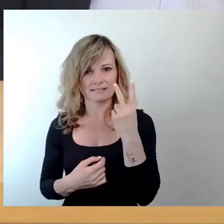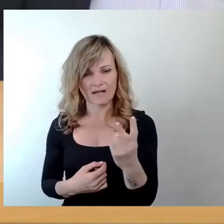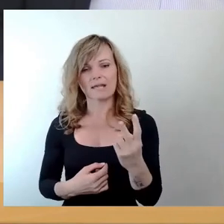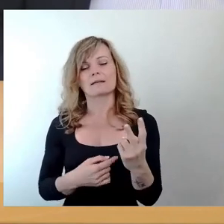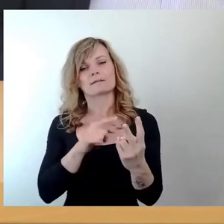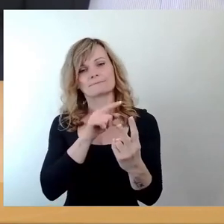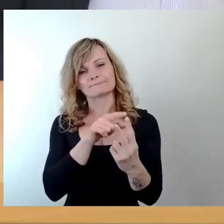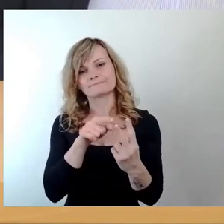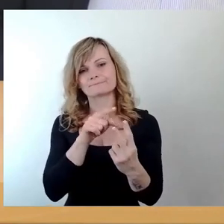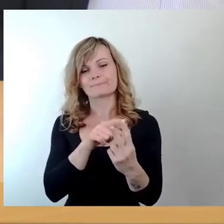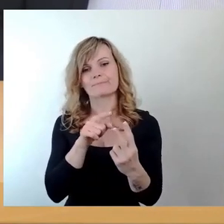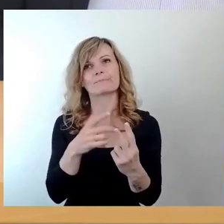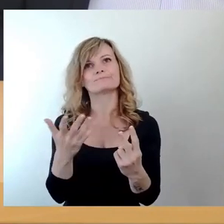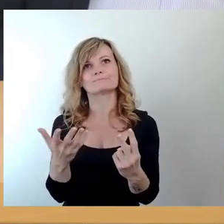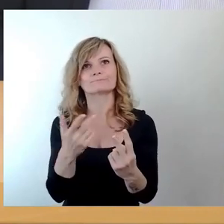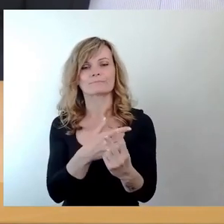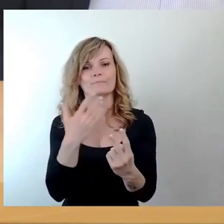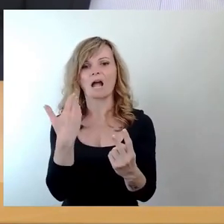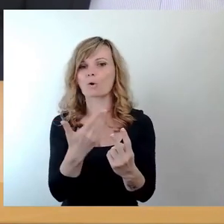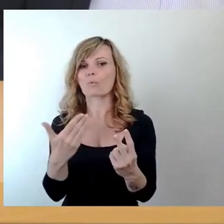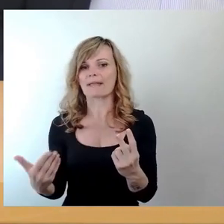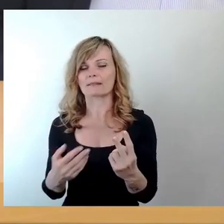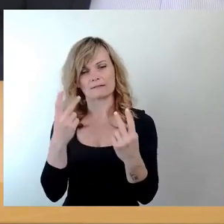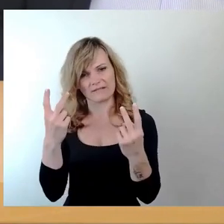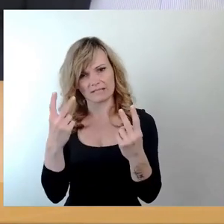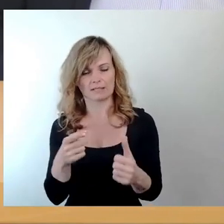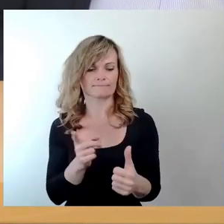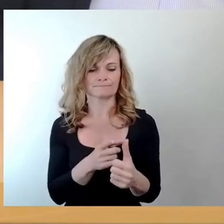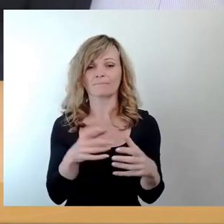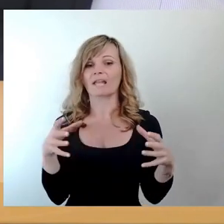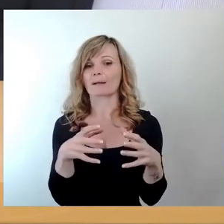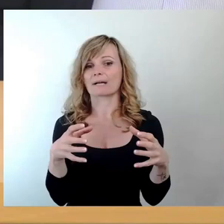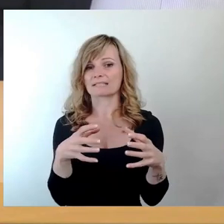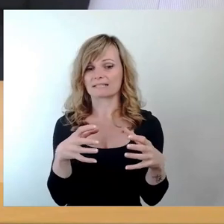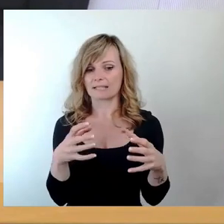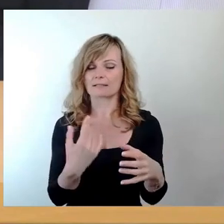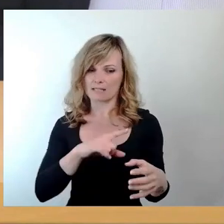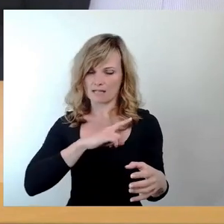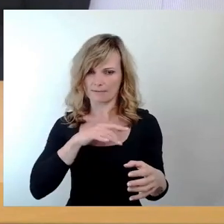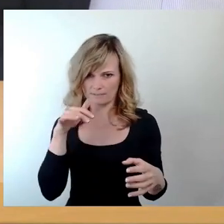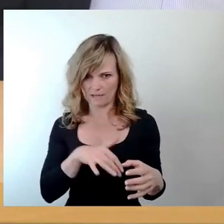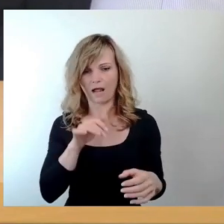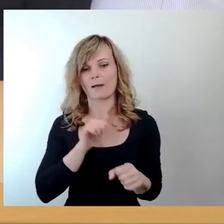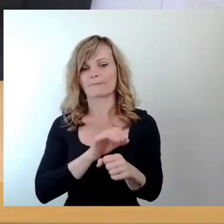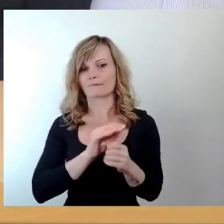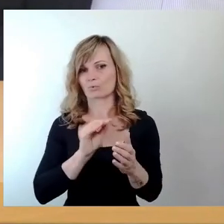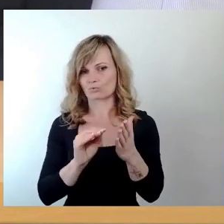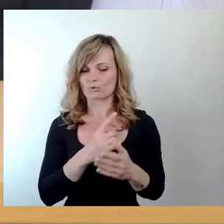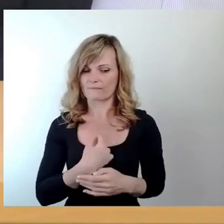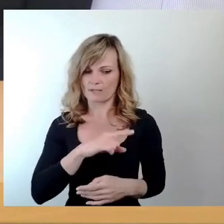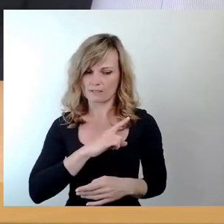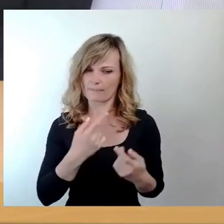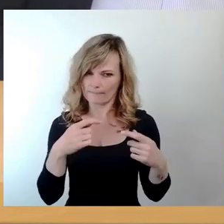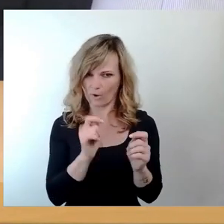Argumenten. Das eine ist, dass wir die Kapazitäten selber haben im Amt für Schulen, um den Bau gut weiter zu